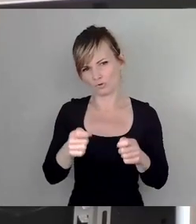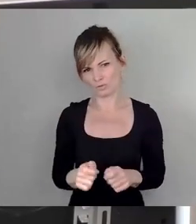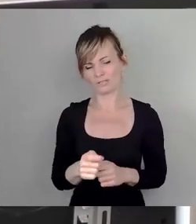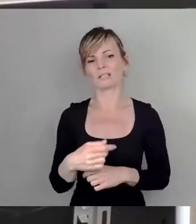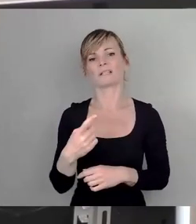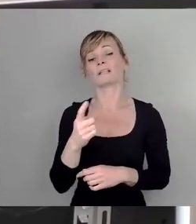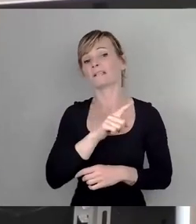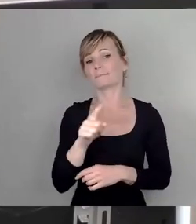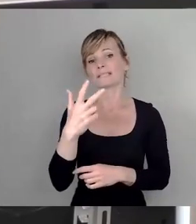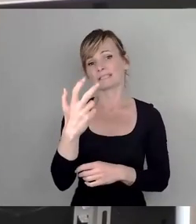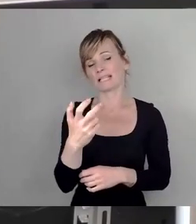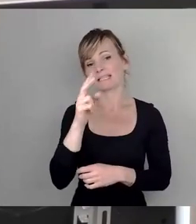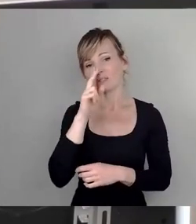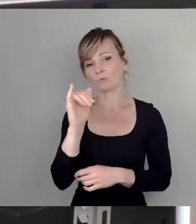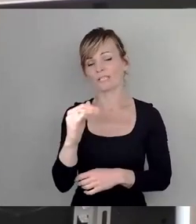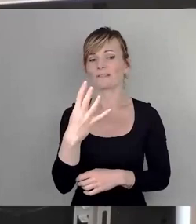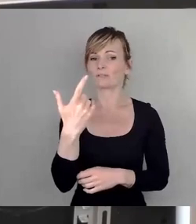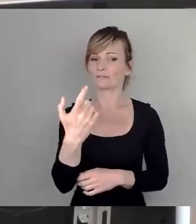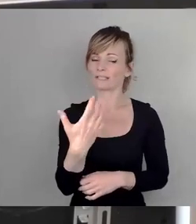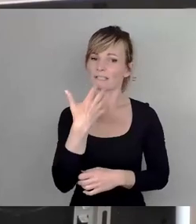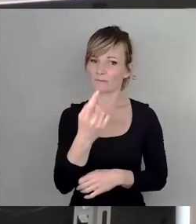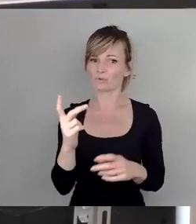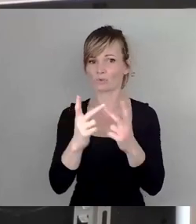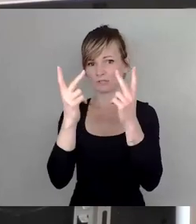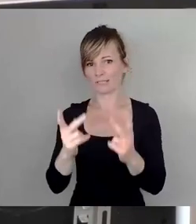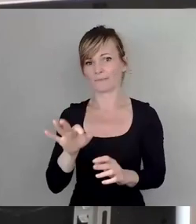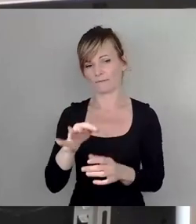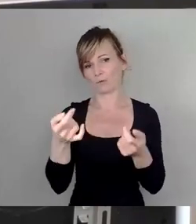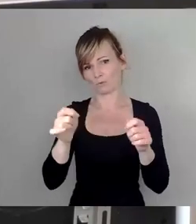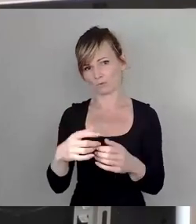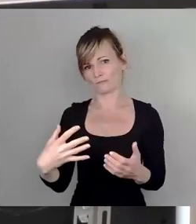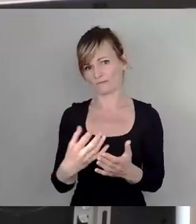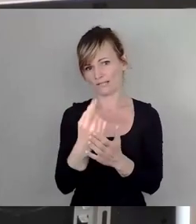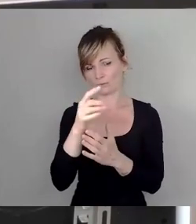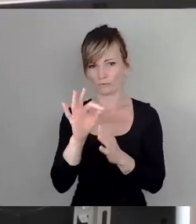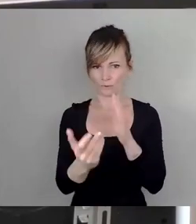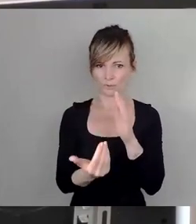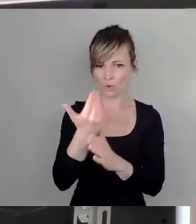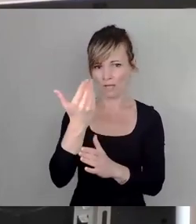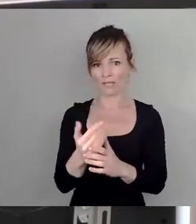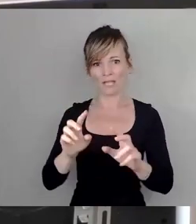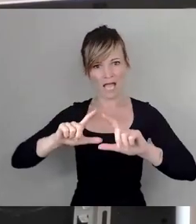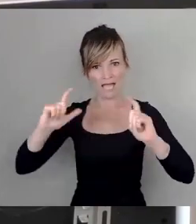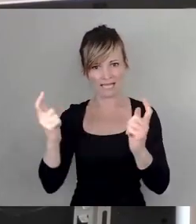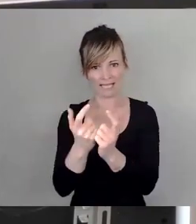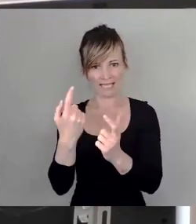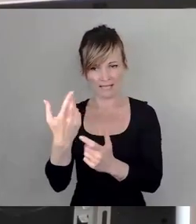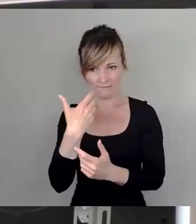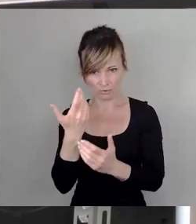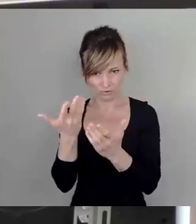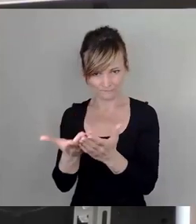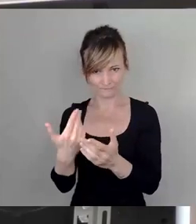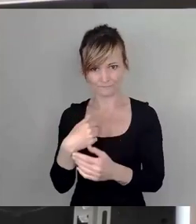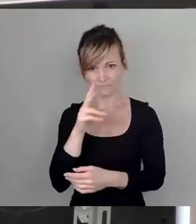Juni 2024 ein Konzept für die Beschlussfassung einer solchen neuen Multifunktionsarena haben wollen. Ich drehe mich jetzt mal